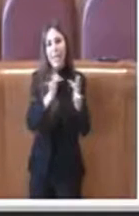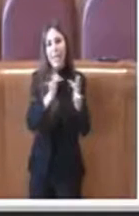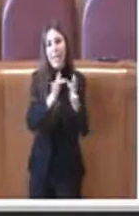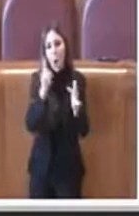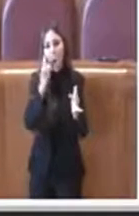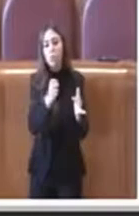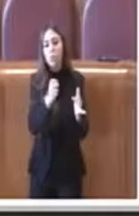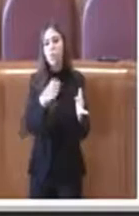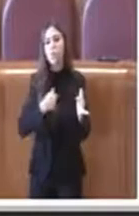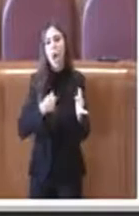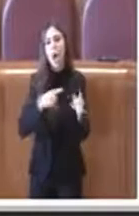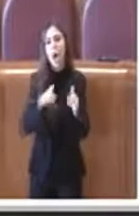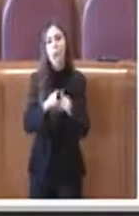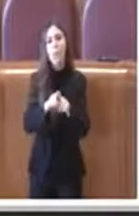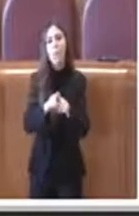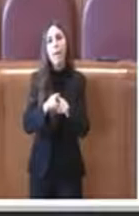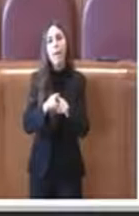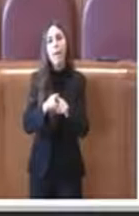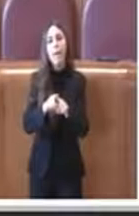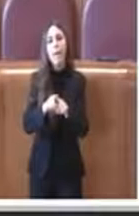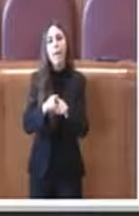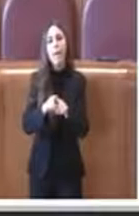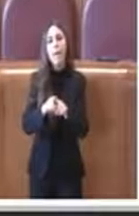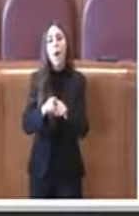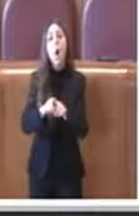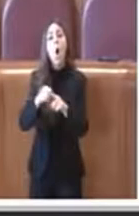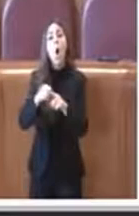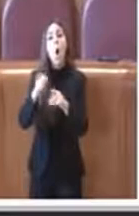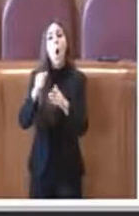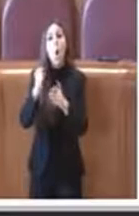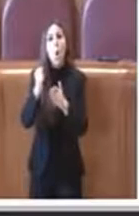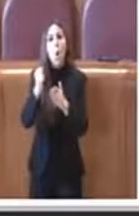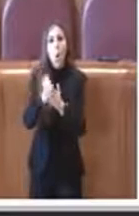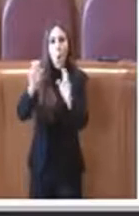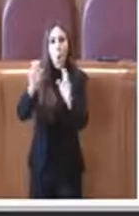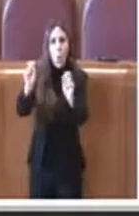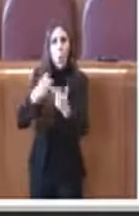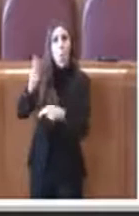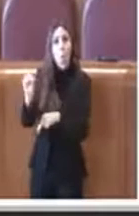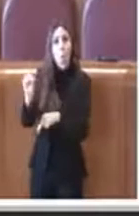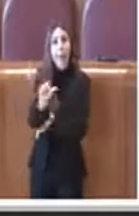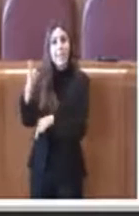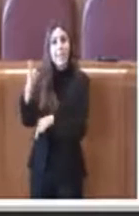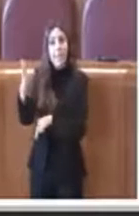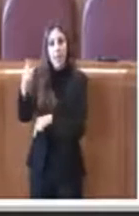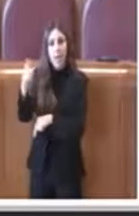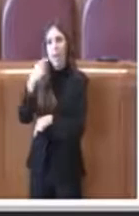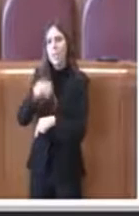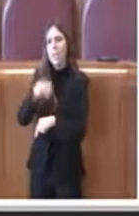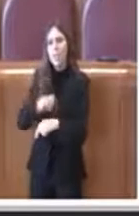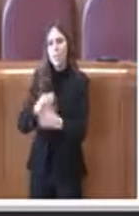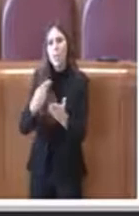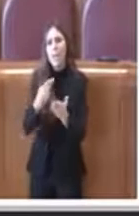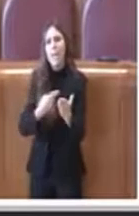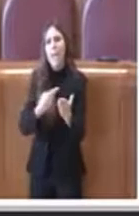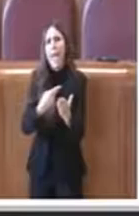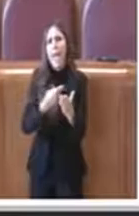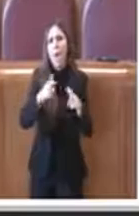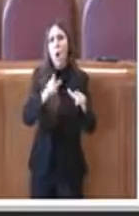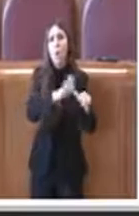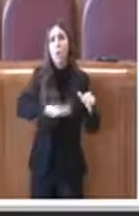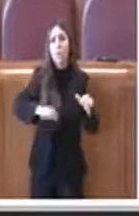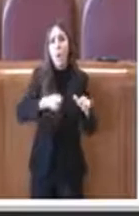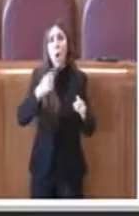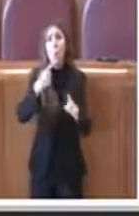trovato un comunicato della USB il quale dice ora modificare il piano regionale approvare i